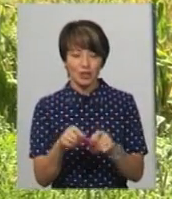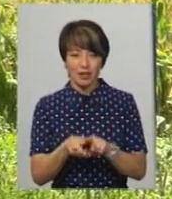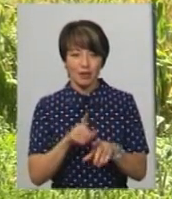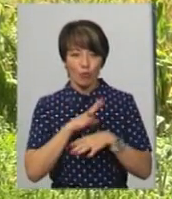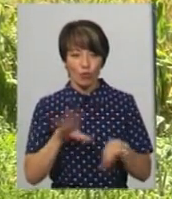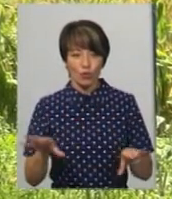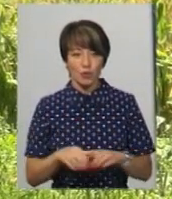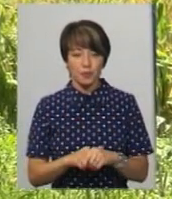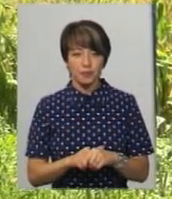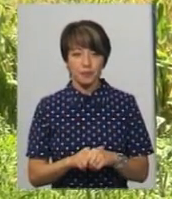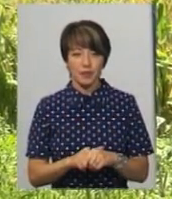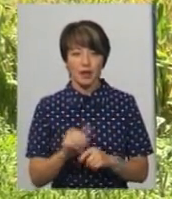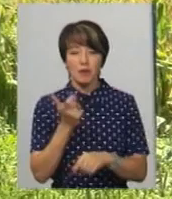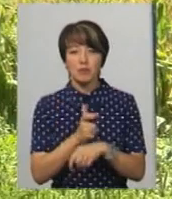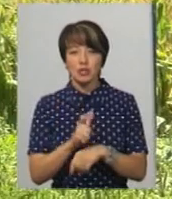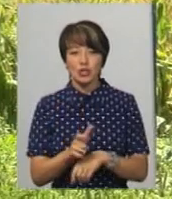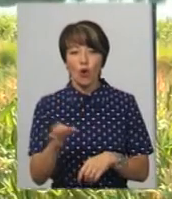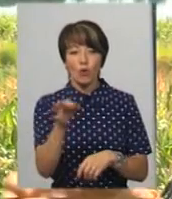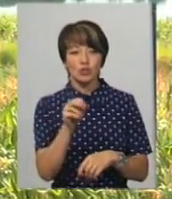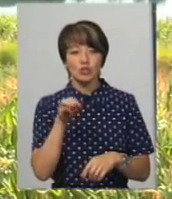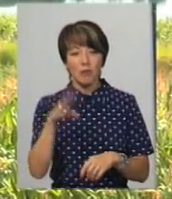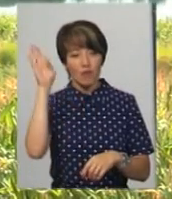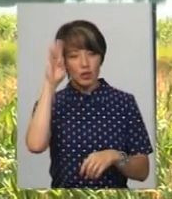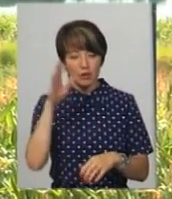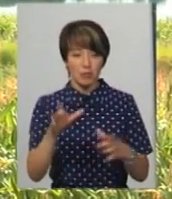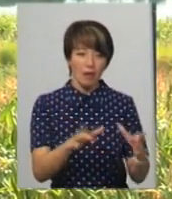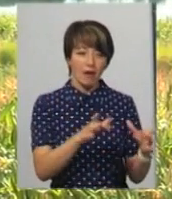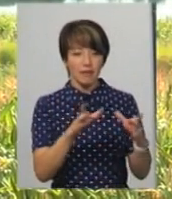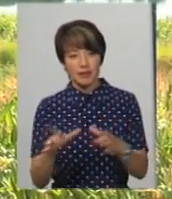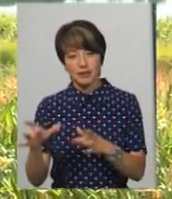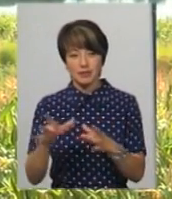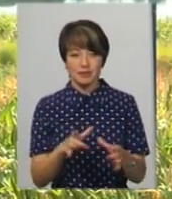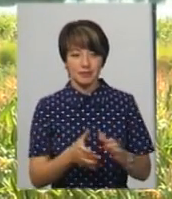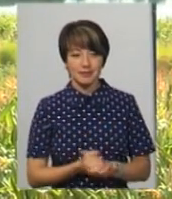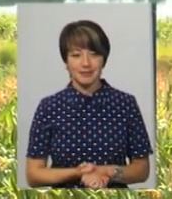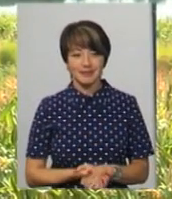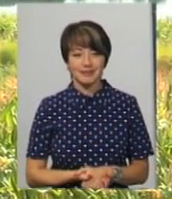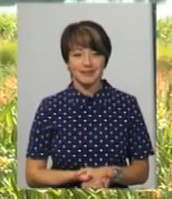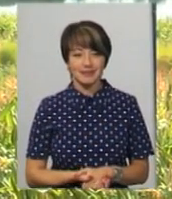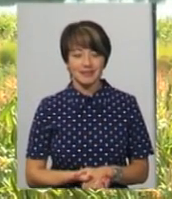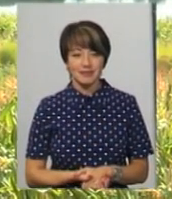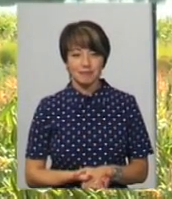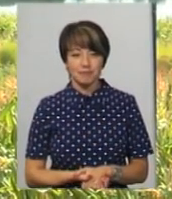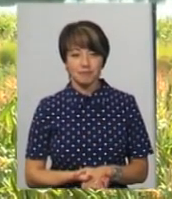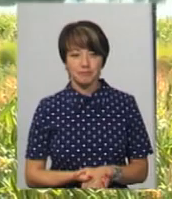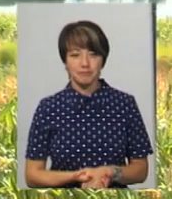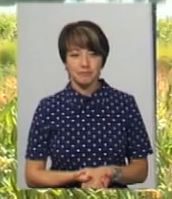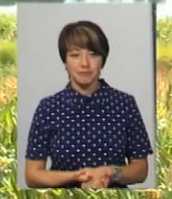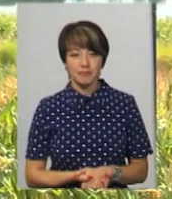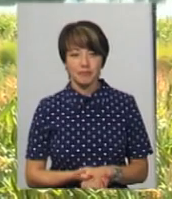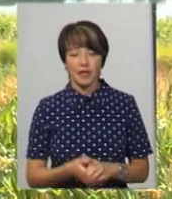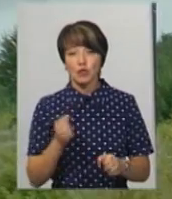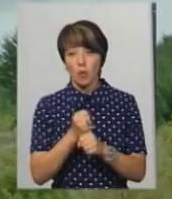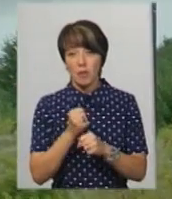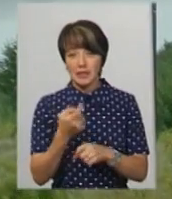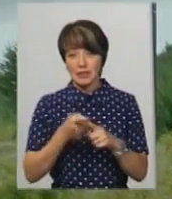були, було більше острова, як вода плаває, то туди, то туди, до берега, то від берега плаву, що зробилися тієї острова